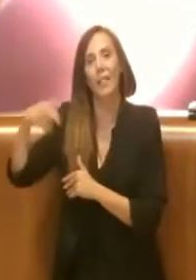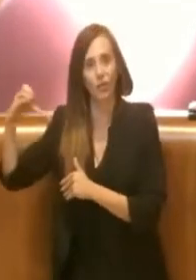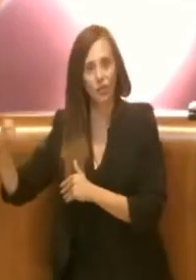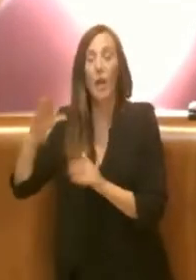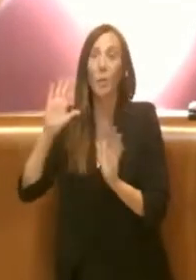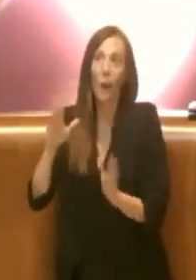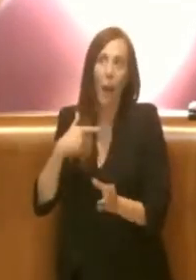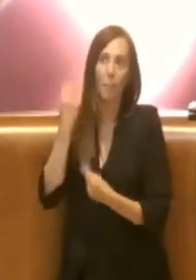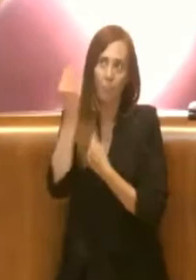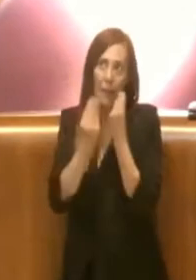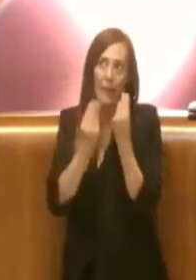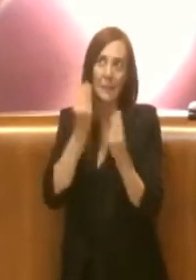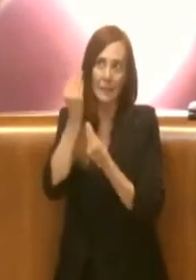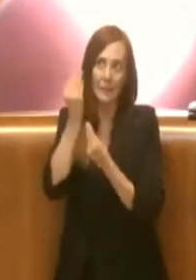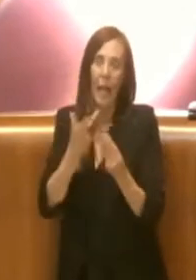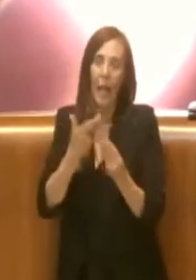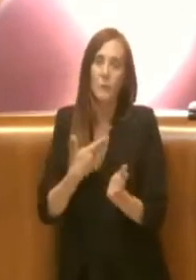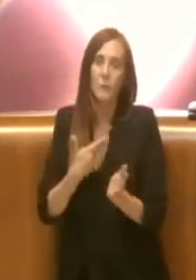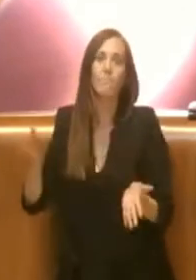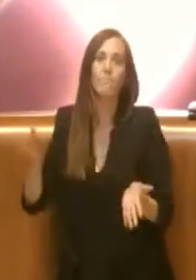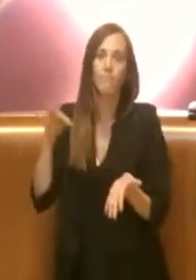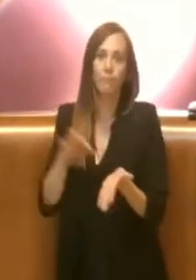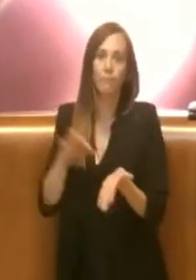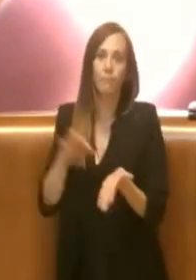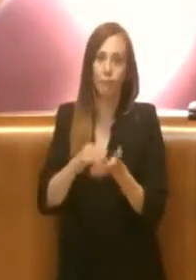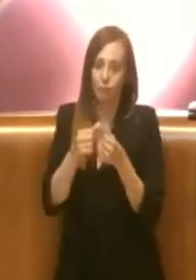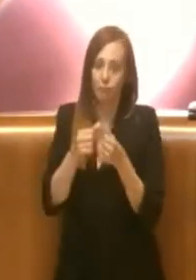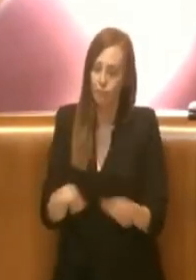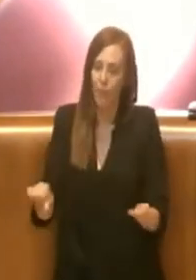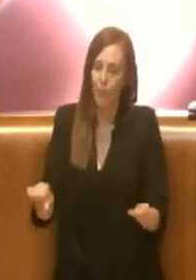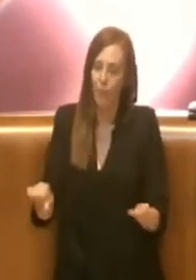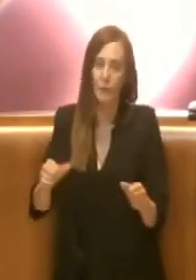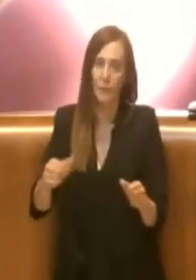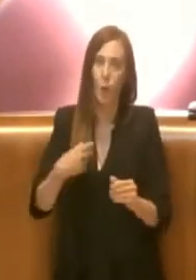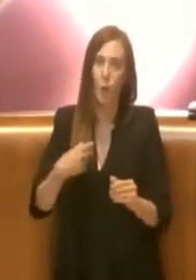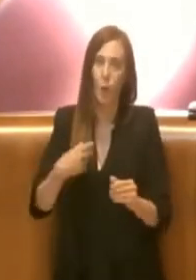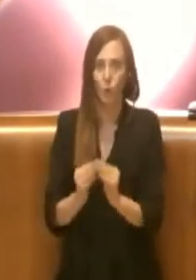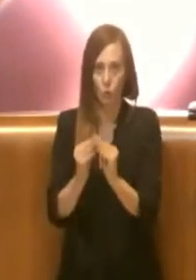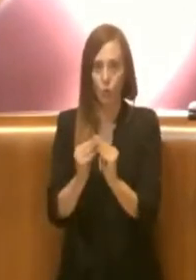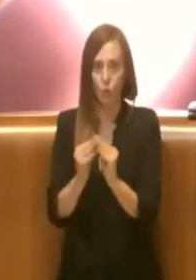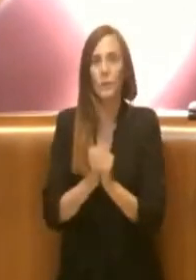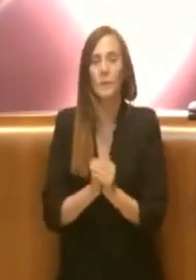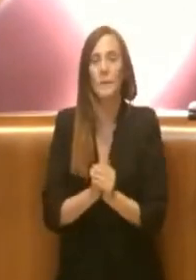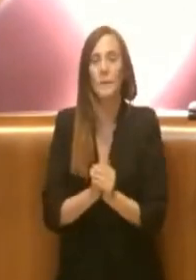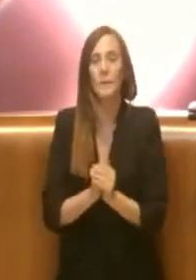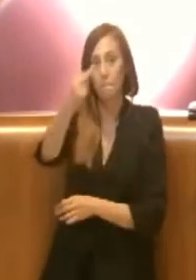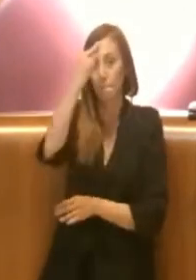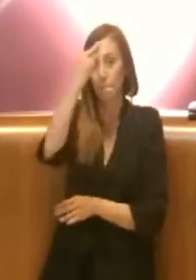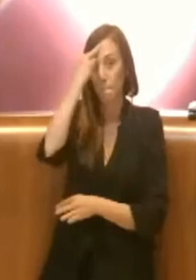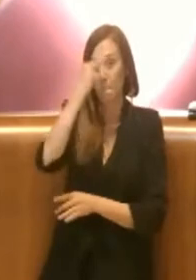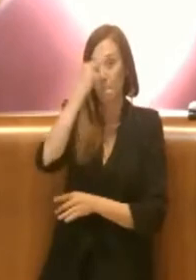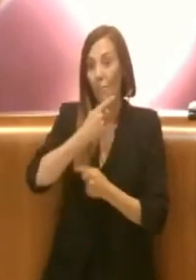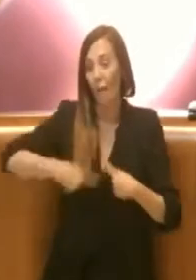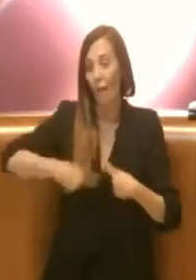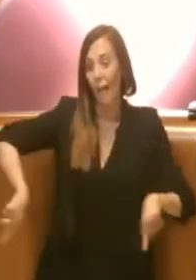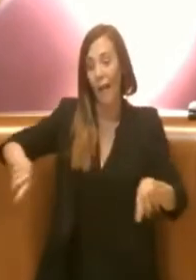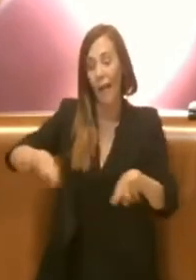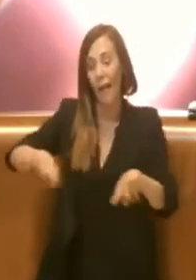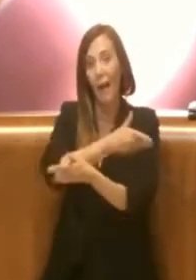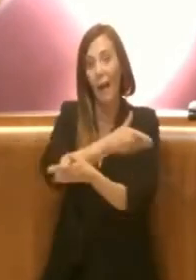sicuramente abbiamo fissato delle basi, ricordo all'Aula che